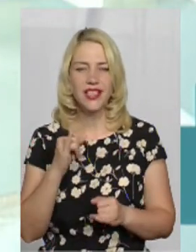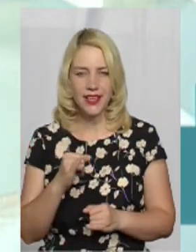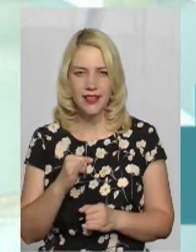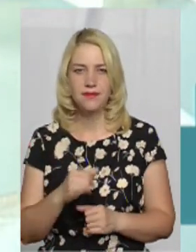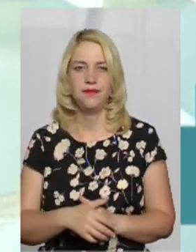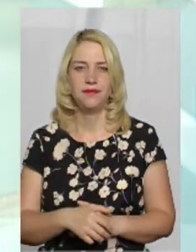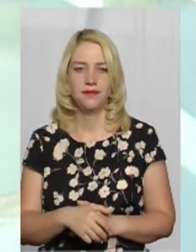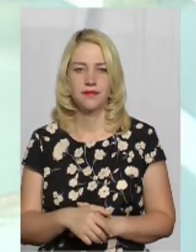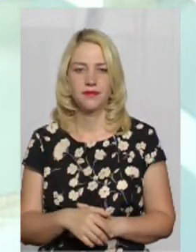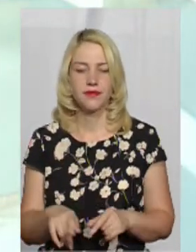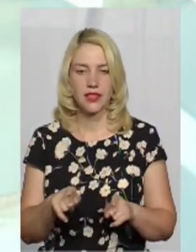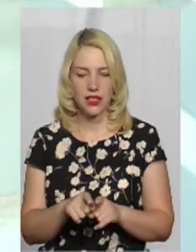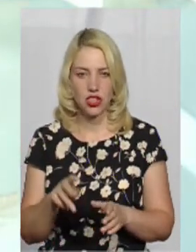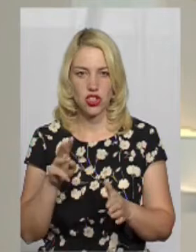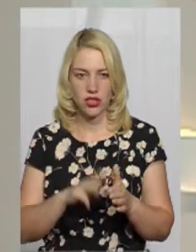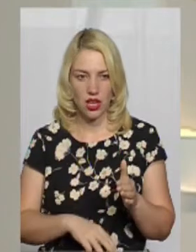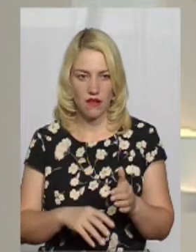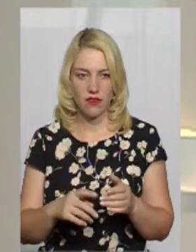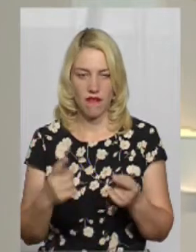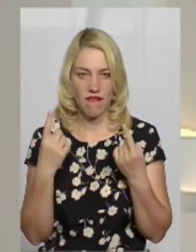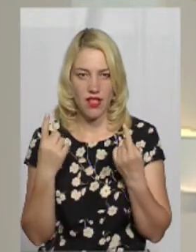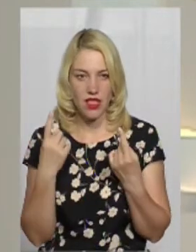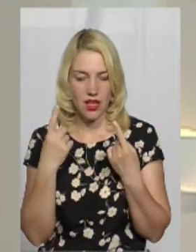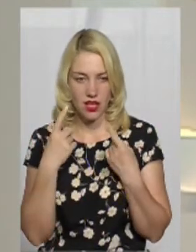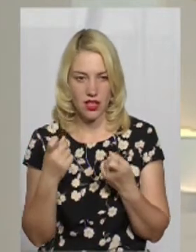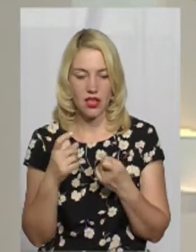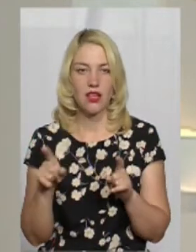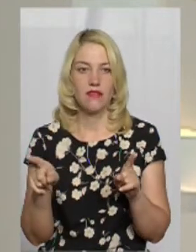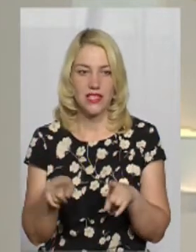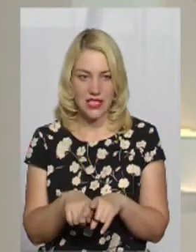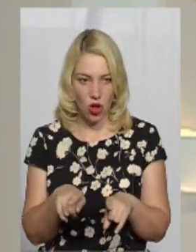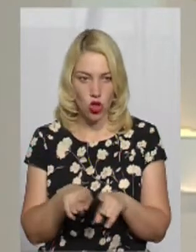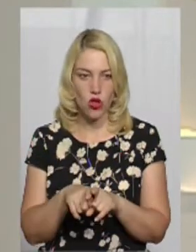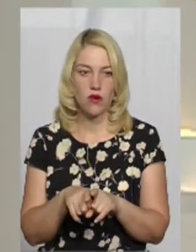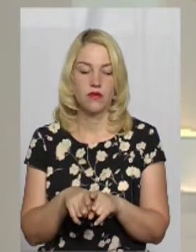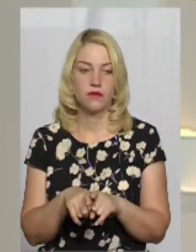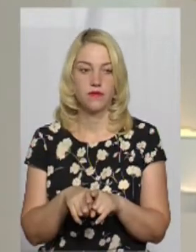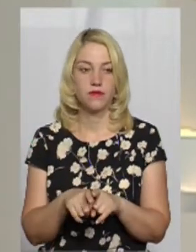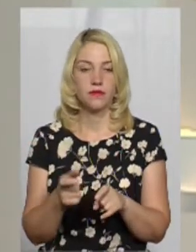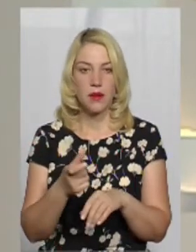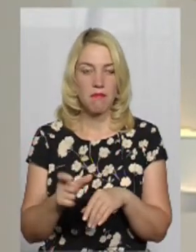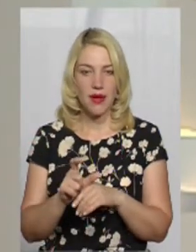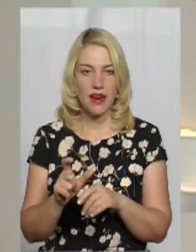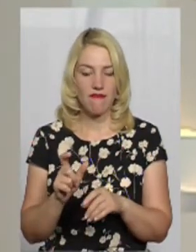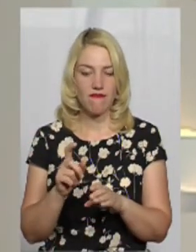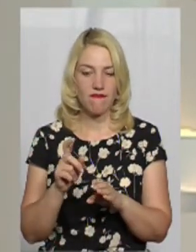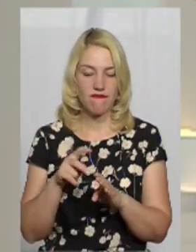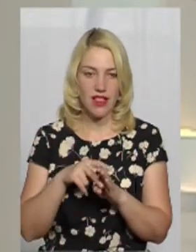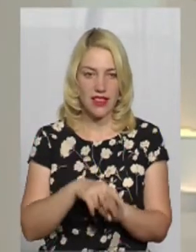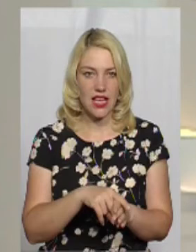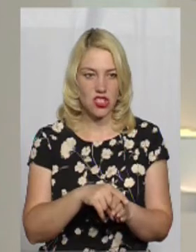І такий штраф ніби великий. Все одно перевантаження йде